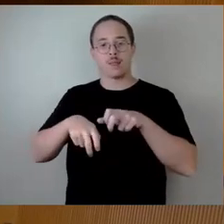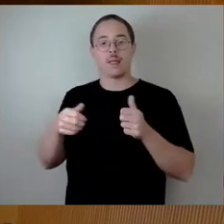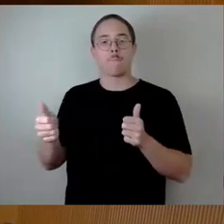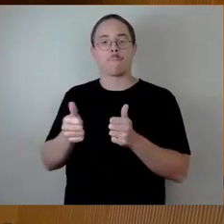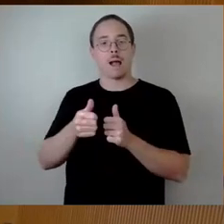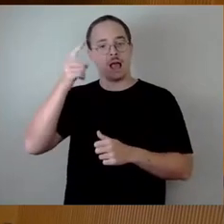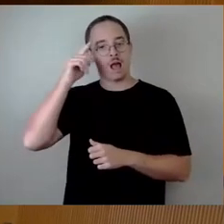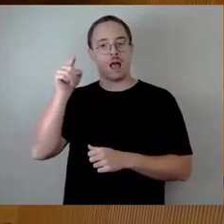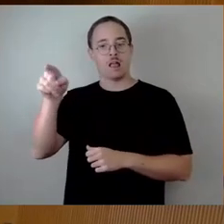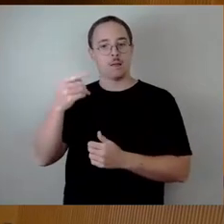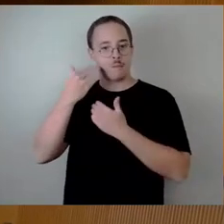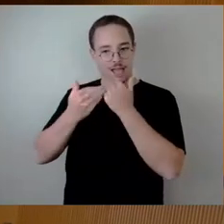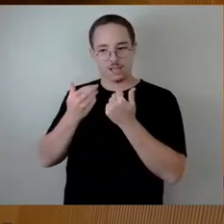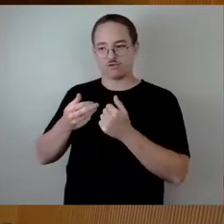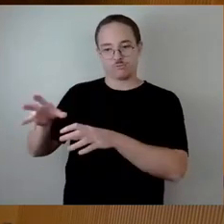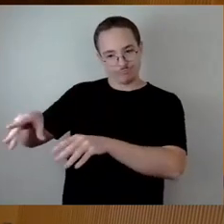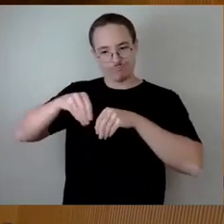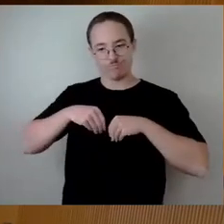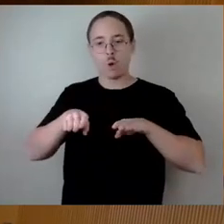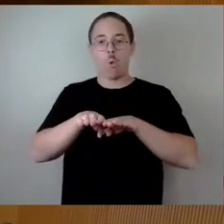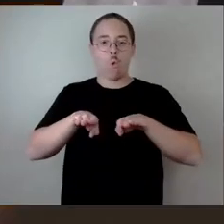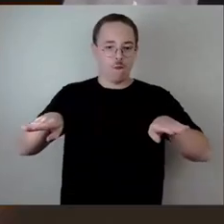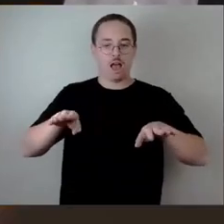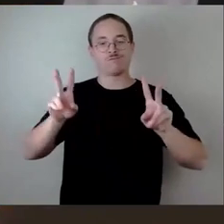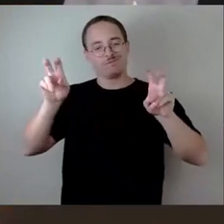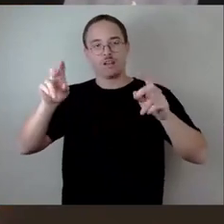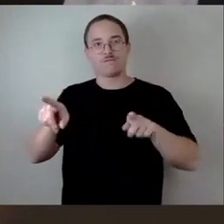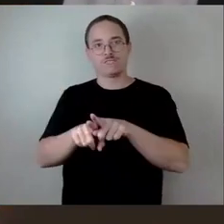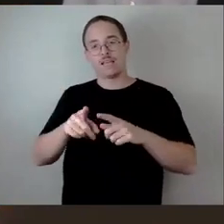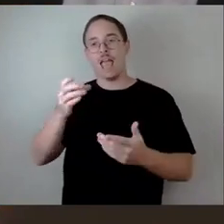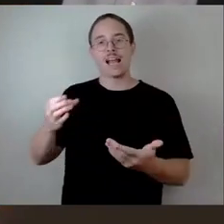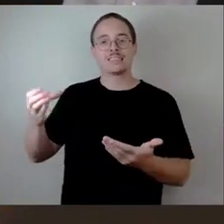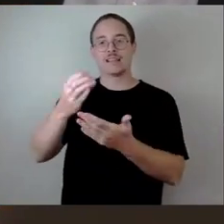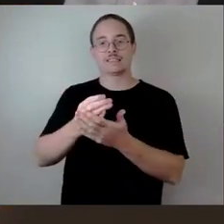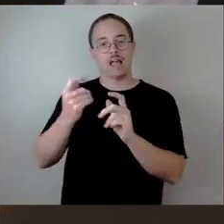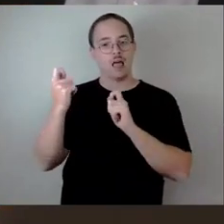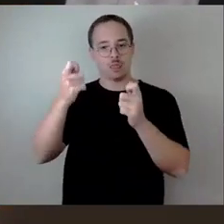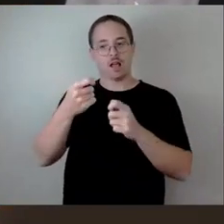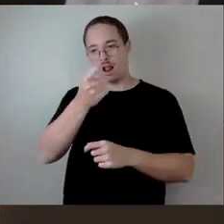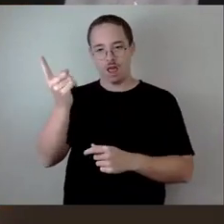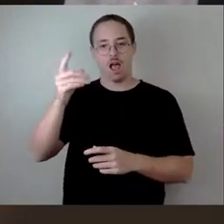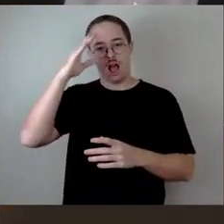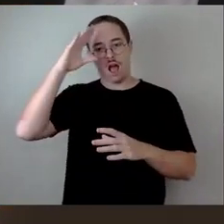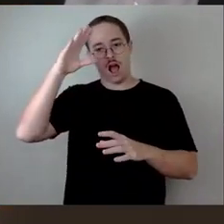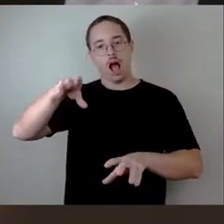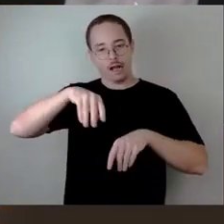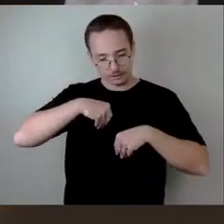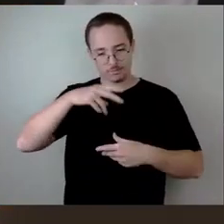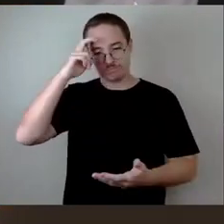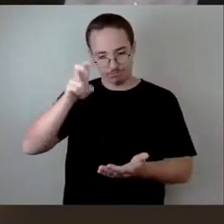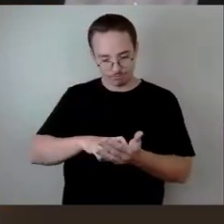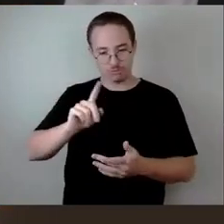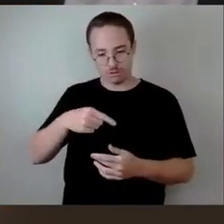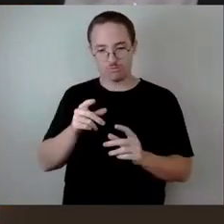Grundlage nehmen. Ich würde das mal als ersetzenden Antrag machen. So, wenn das zugestimmt wird, dann ist das beschlossen. Wenn nicht, würde ich dann über den